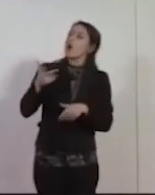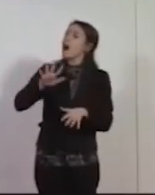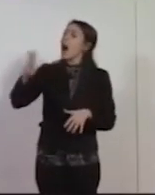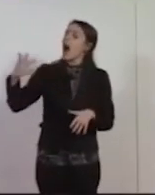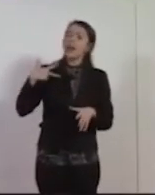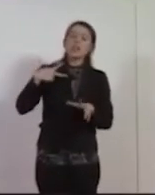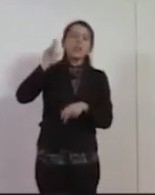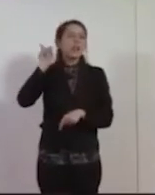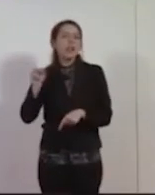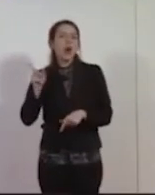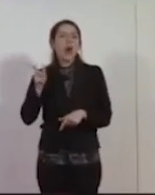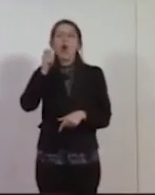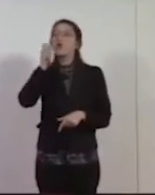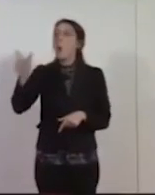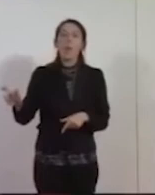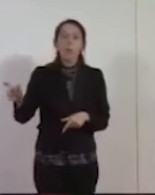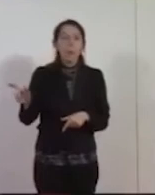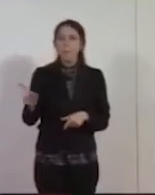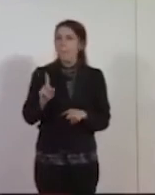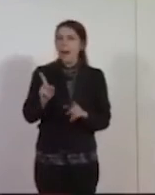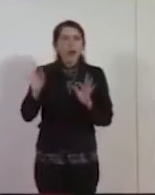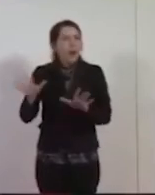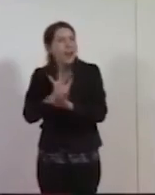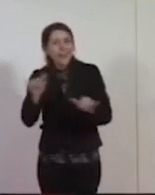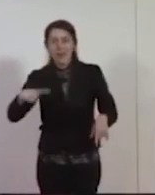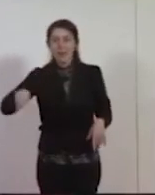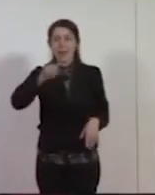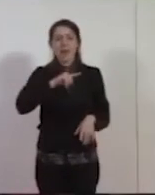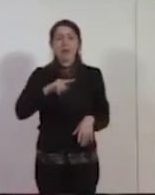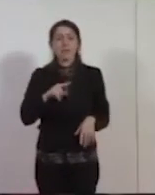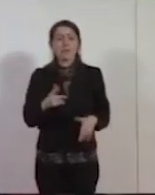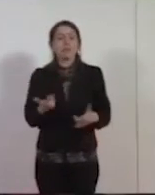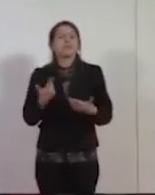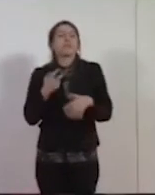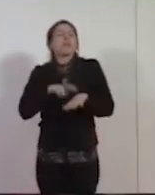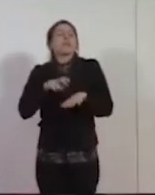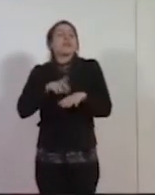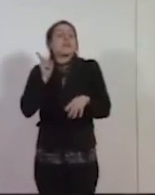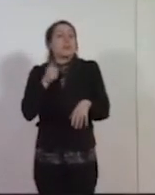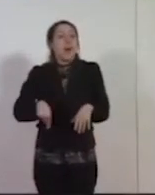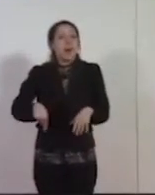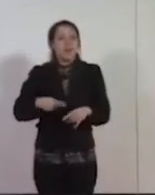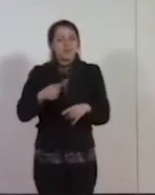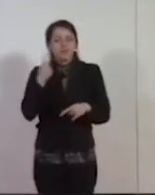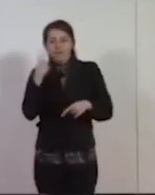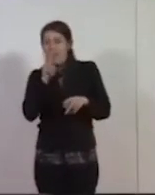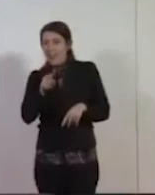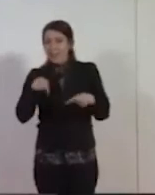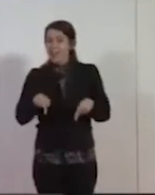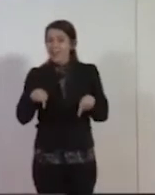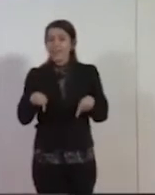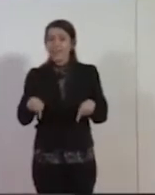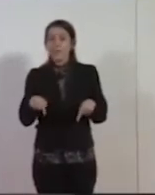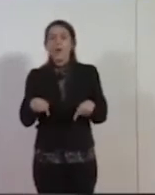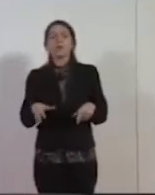come persona. E finalmente, in giornate come queste, io ritrovo